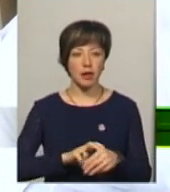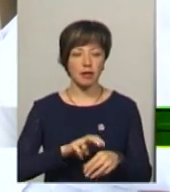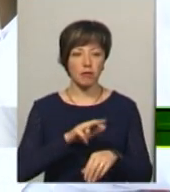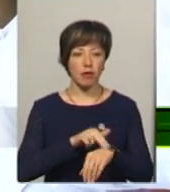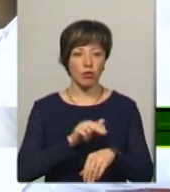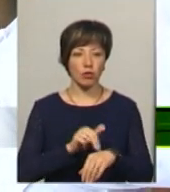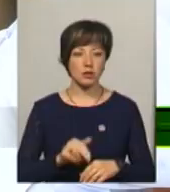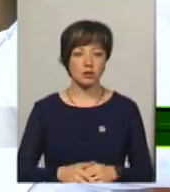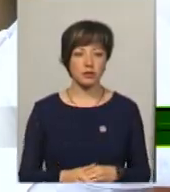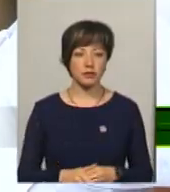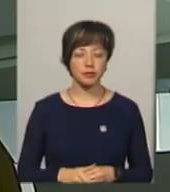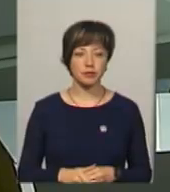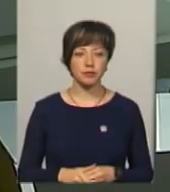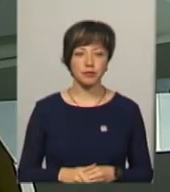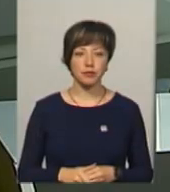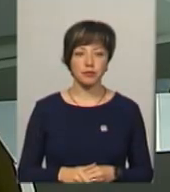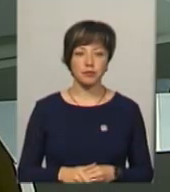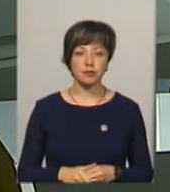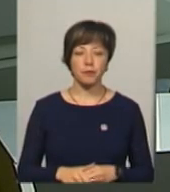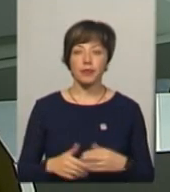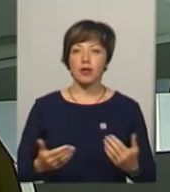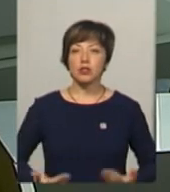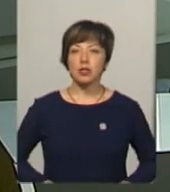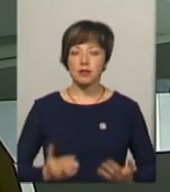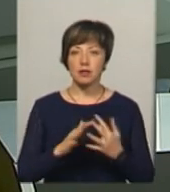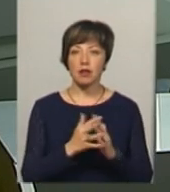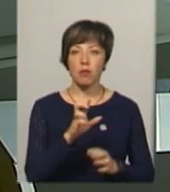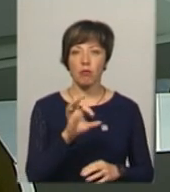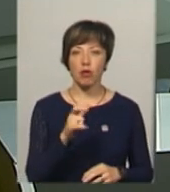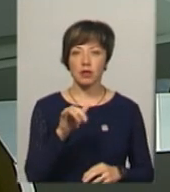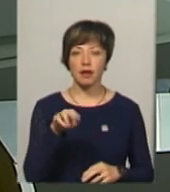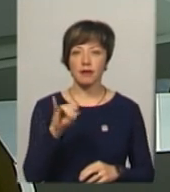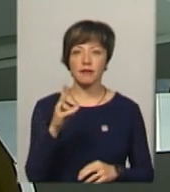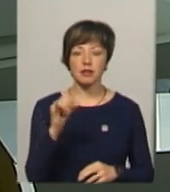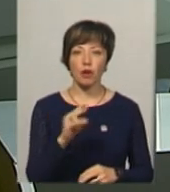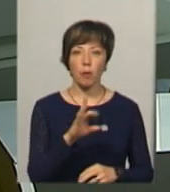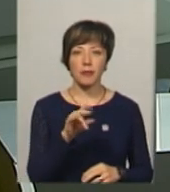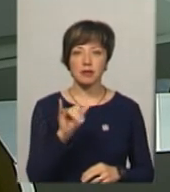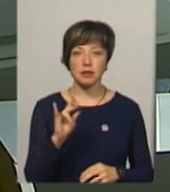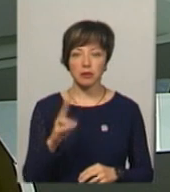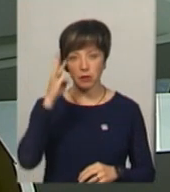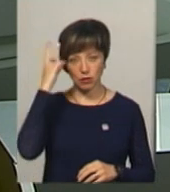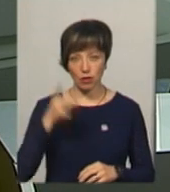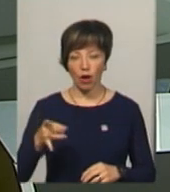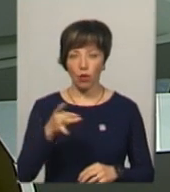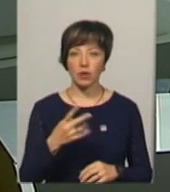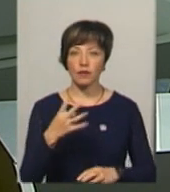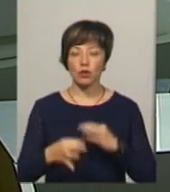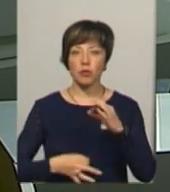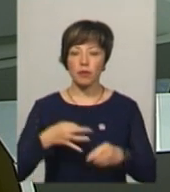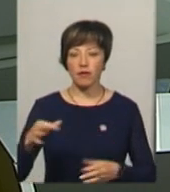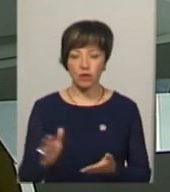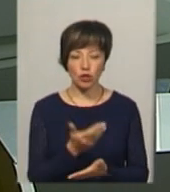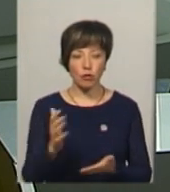правоохоронців. Жителі Богданівці і Копистина Хмельницького району дві доби вичерпували воду з помешкань,